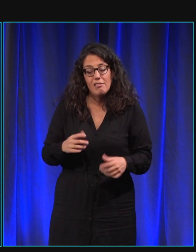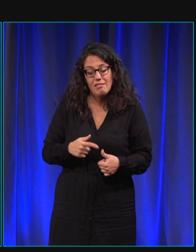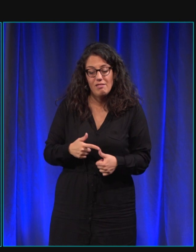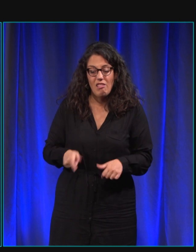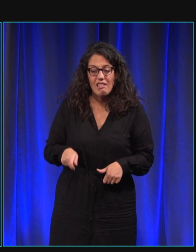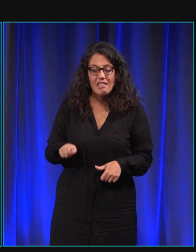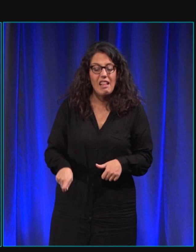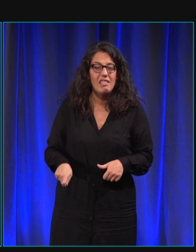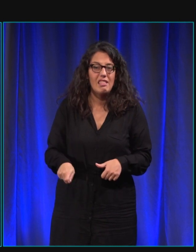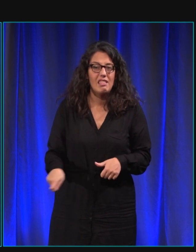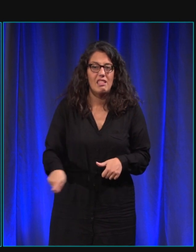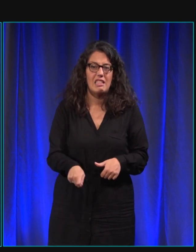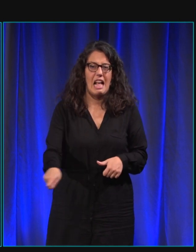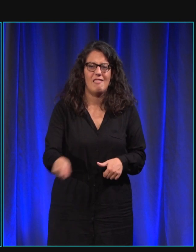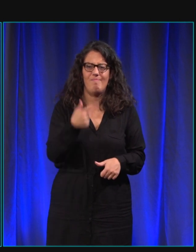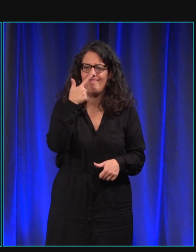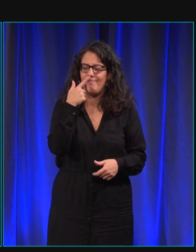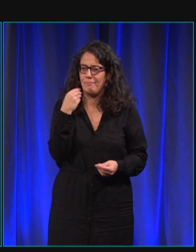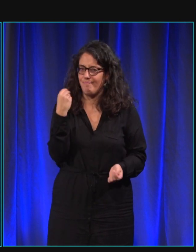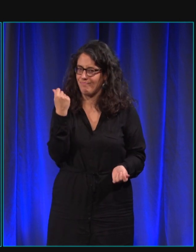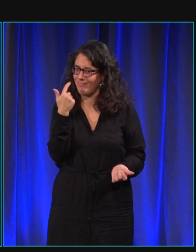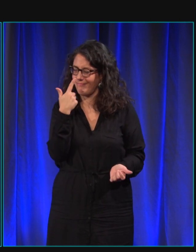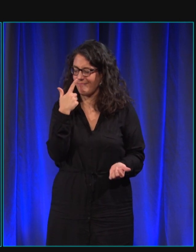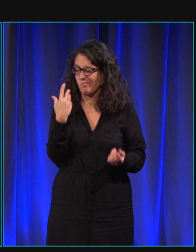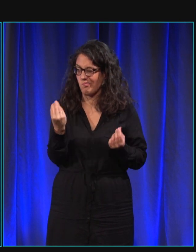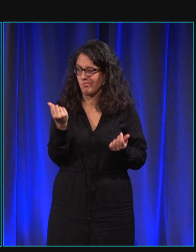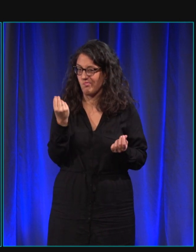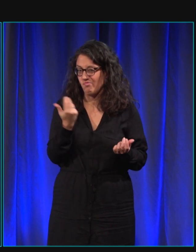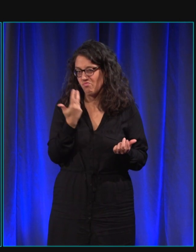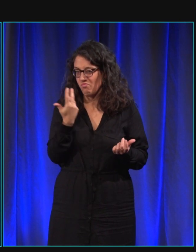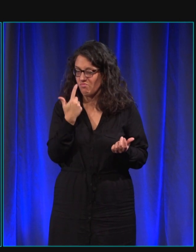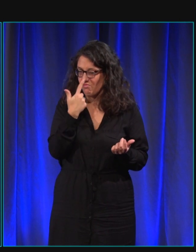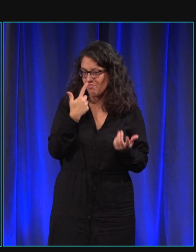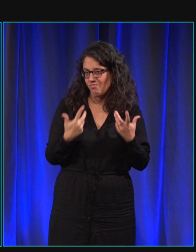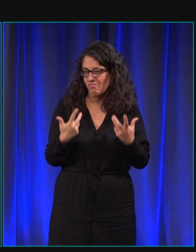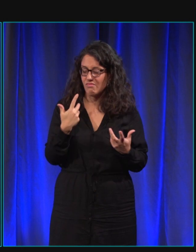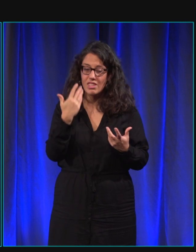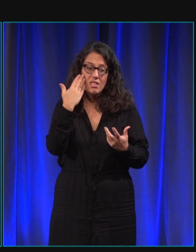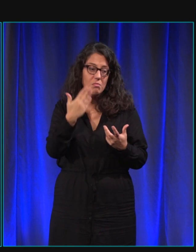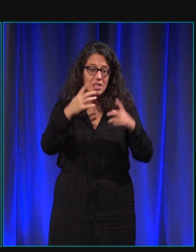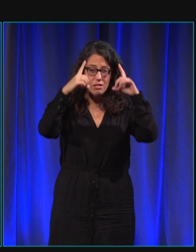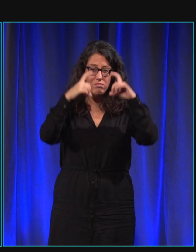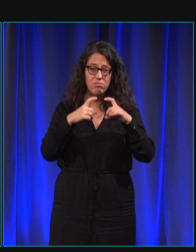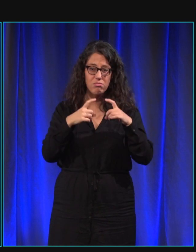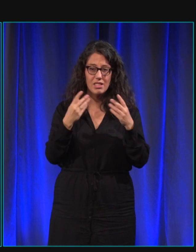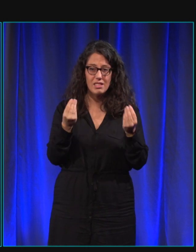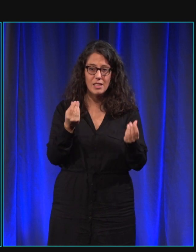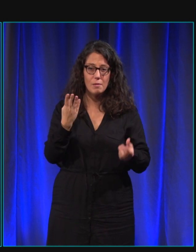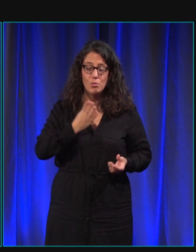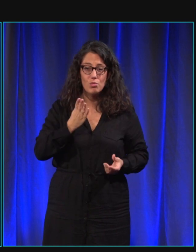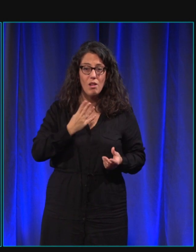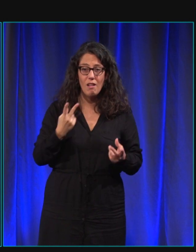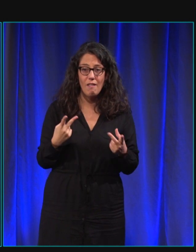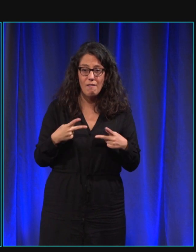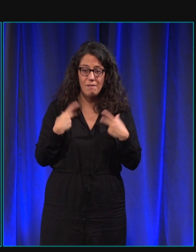moi, ce n'était pas le top, ça ne m'emballait pas. Comme je dis souvent, quand on perd la vue, c'est quelque chose de vivant qui part de nous